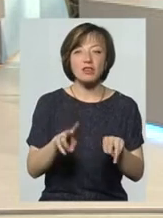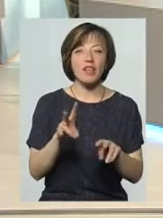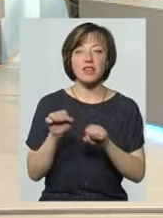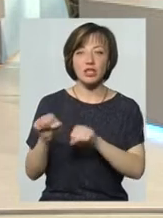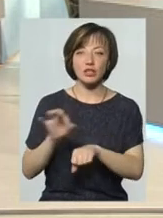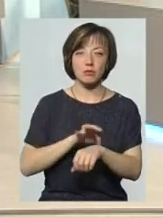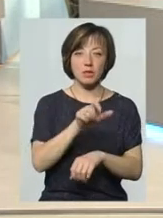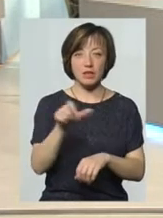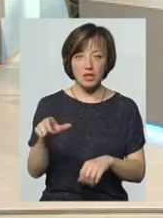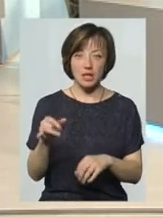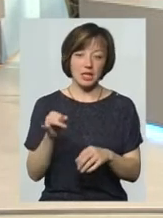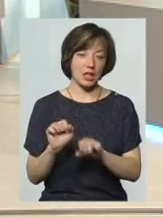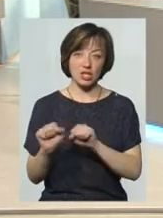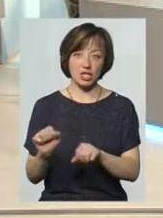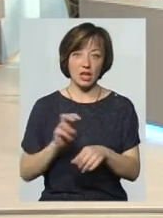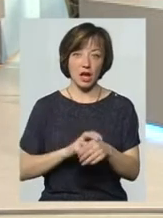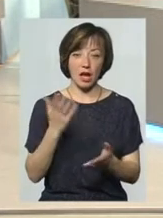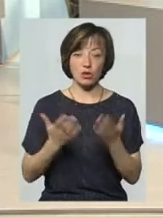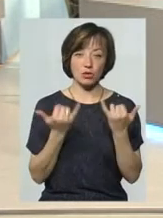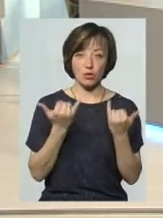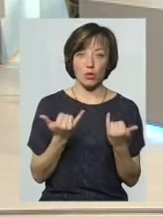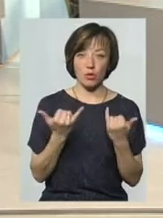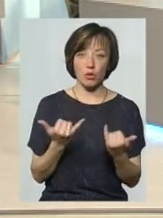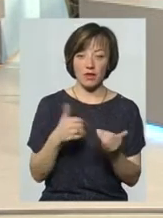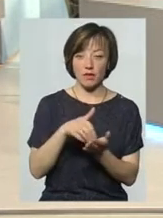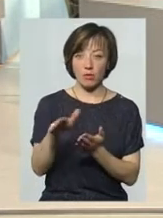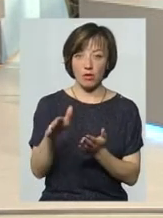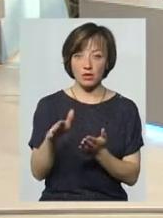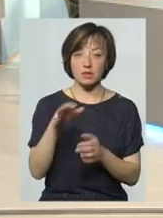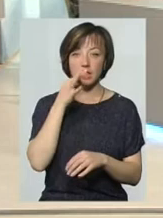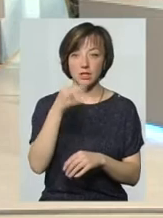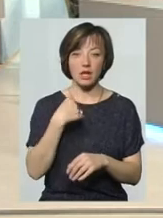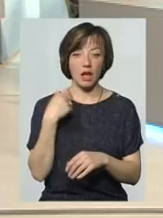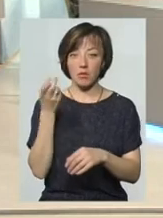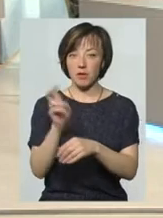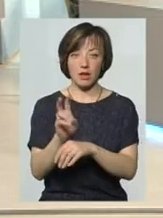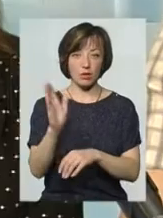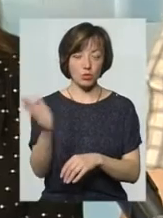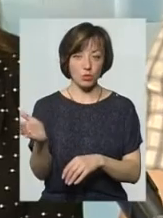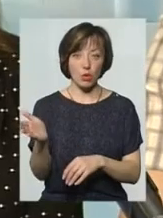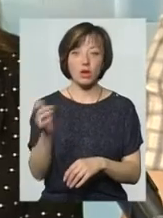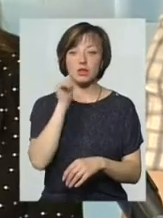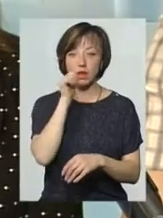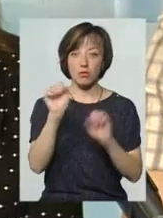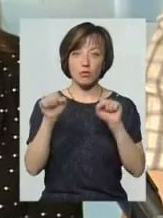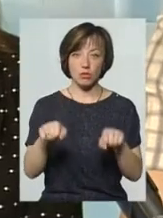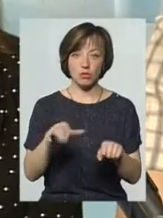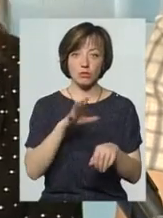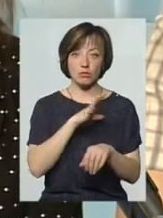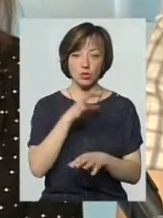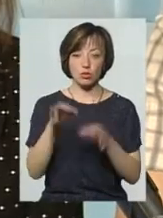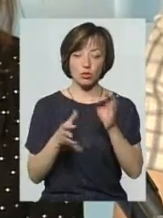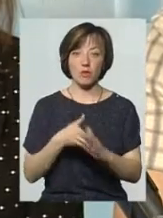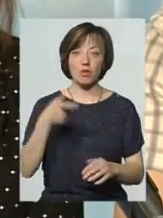залишається незахищений і лікар, тому що коли він сьогодні відмовить і скаже, що я до вас на вигунок не приїду, то завтра може бути судовий